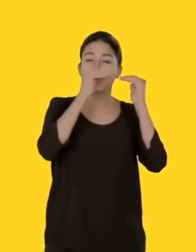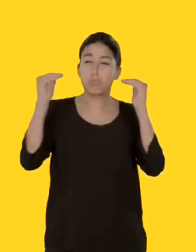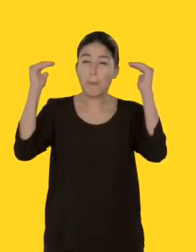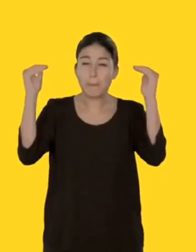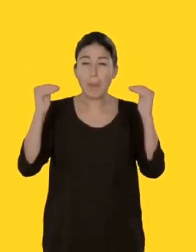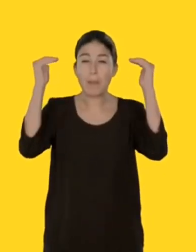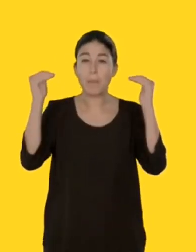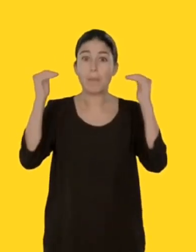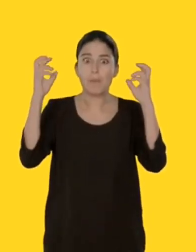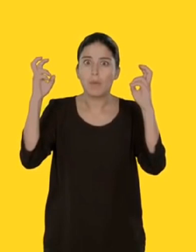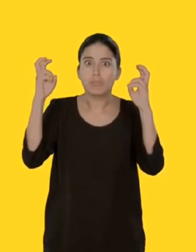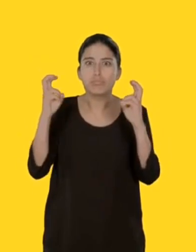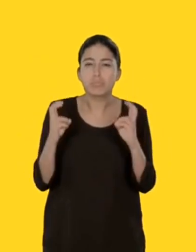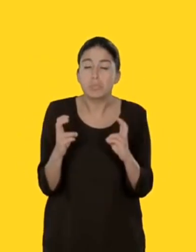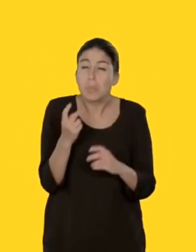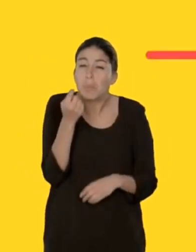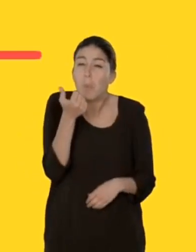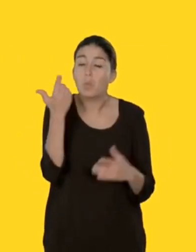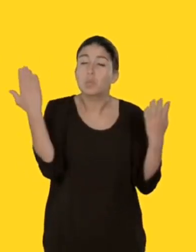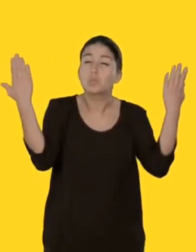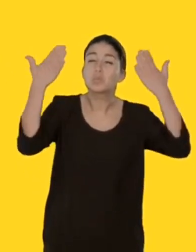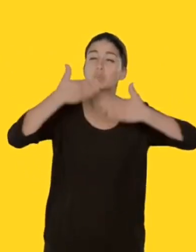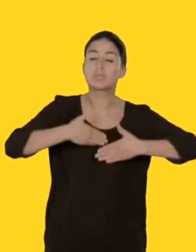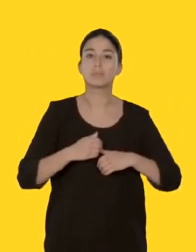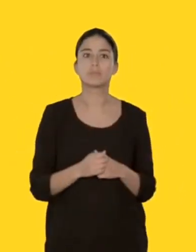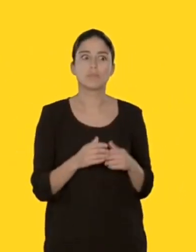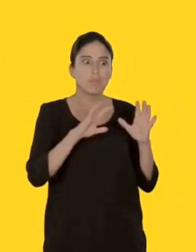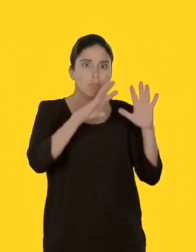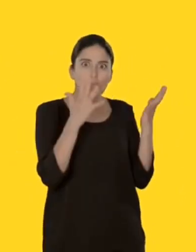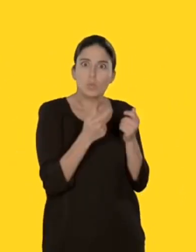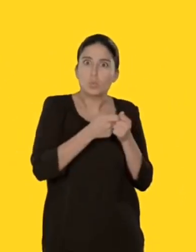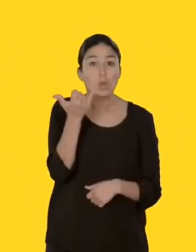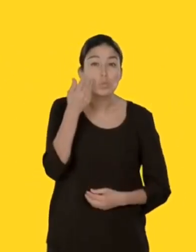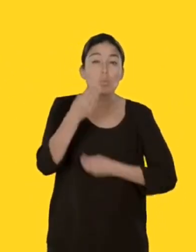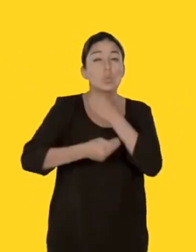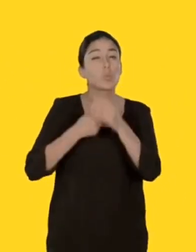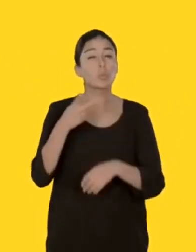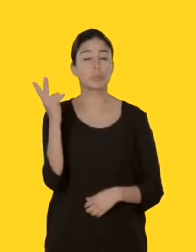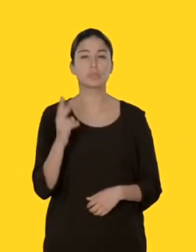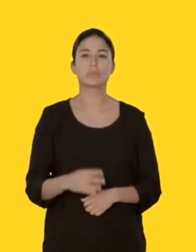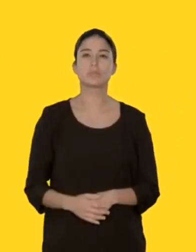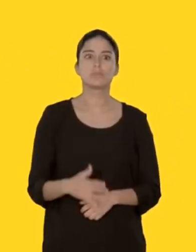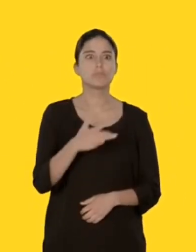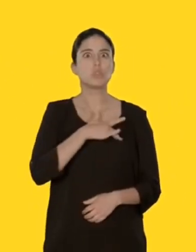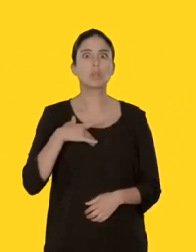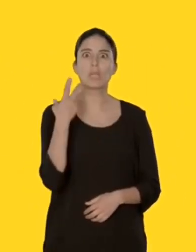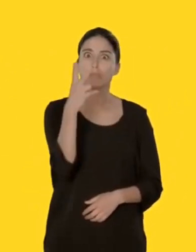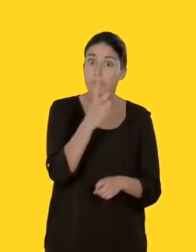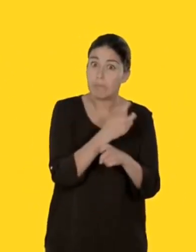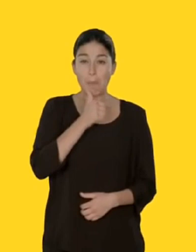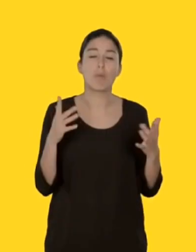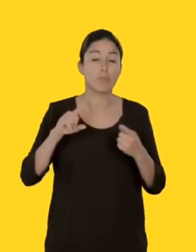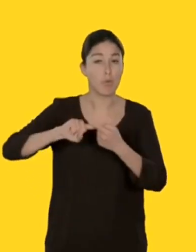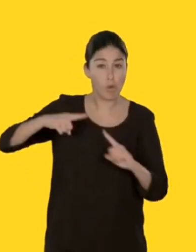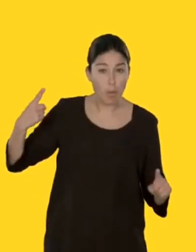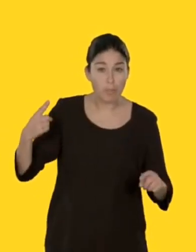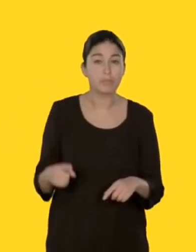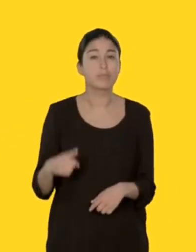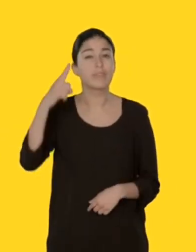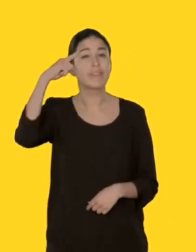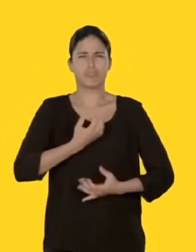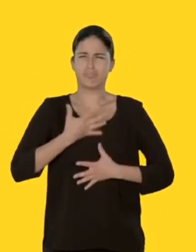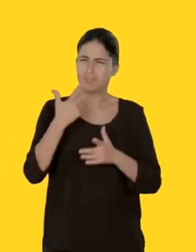La température ne descend pas ou très peu la nuit. Cela dure trois jours ou pas. Des risques existent pour votre...